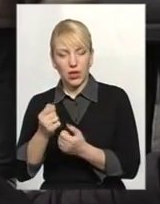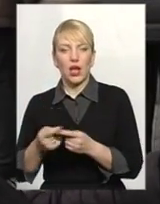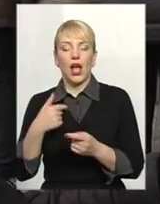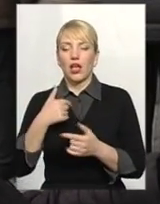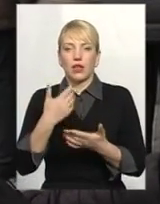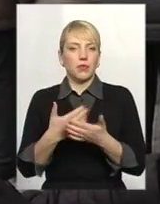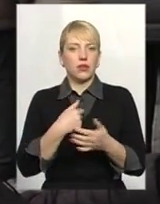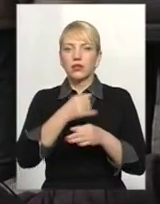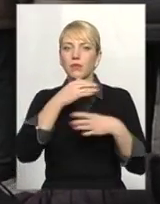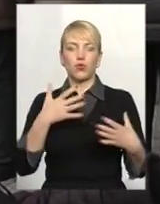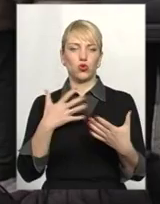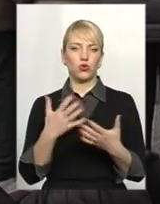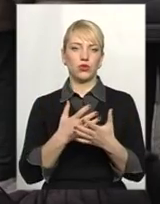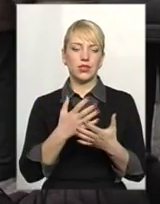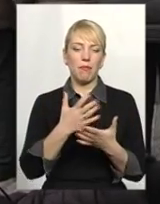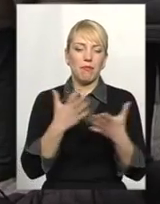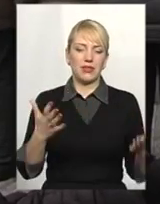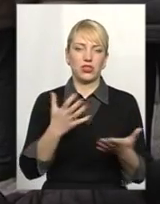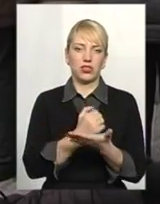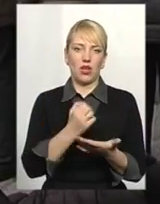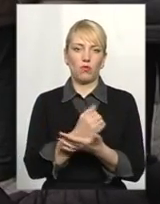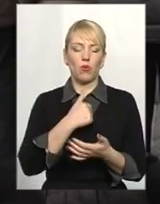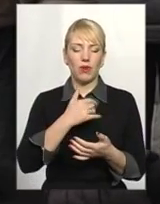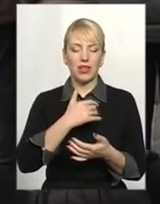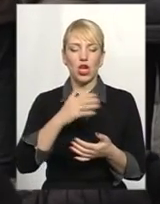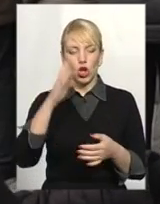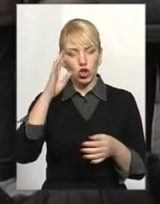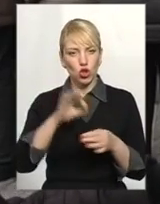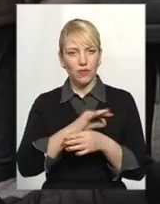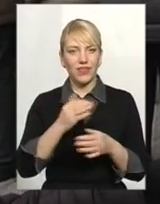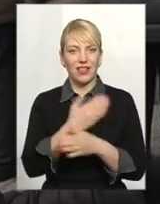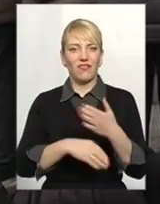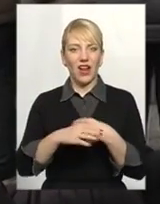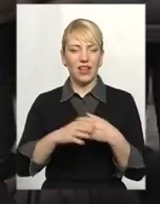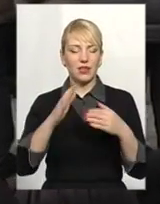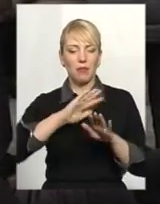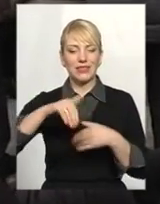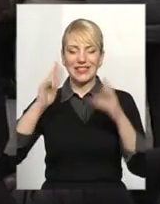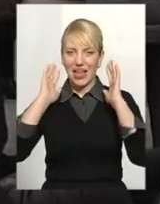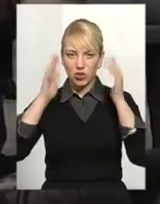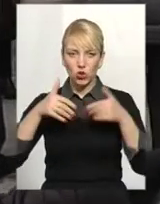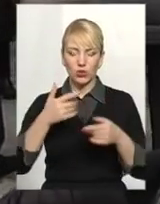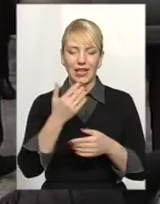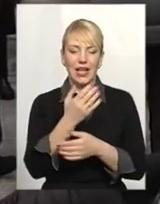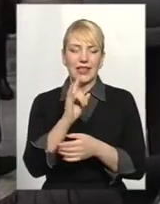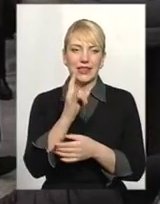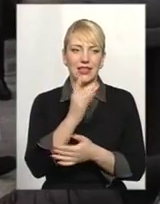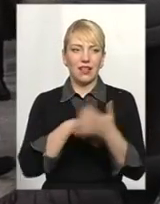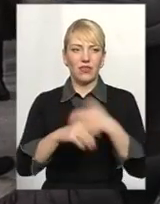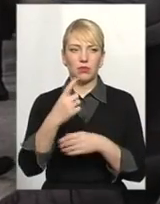не можу, тому що в мене чоловік-інвалід першої групи після інсульту 11 років лежить, дитина-інвалід першої групи.